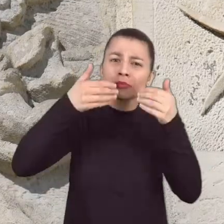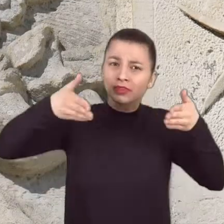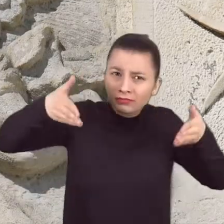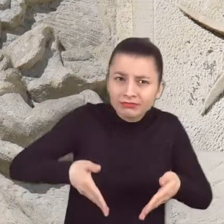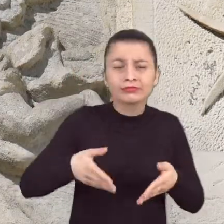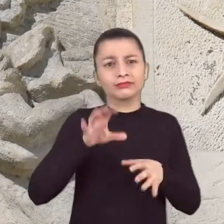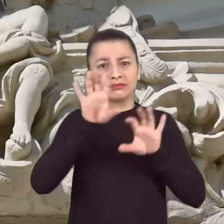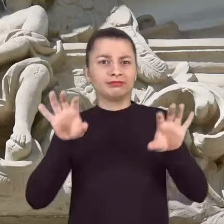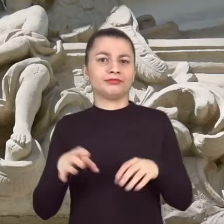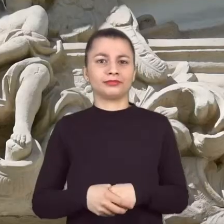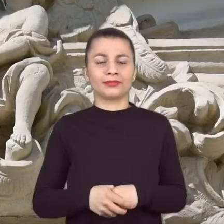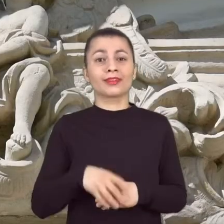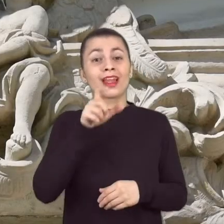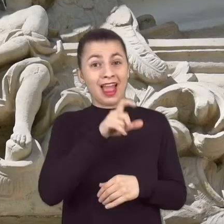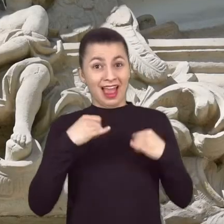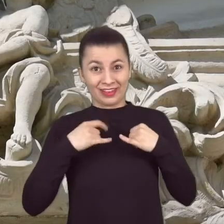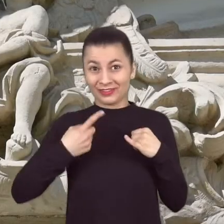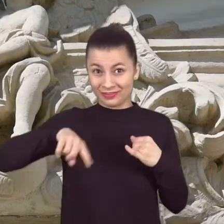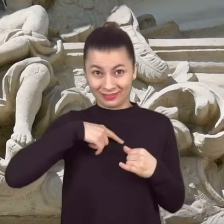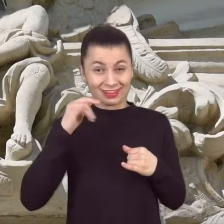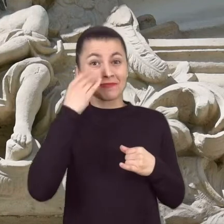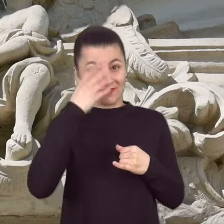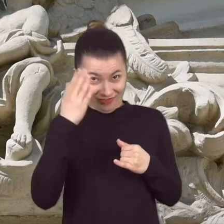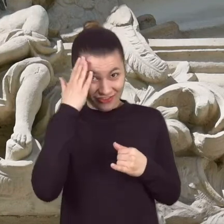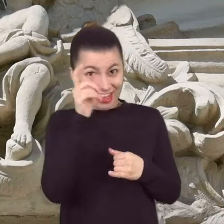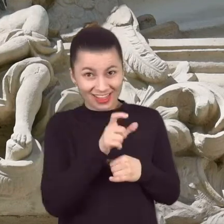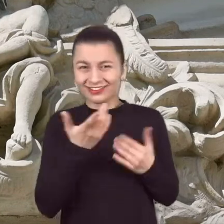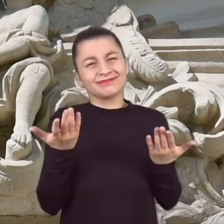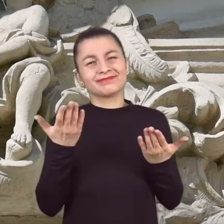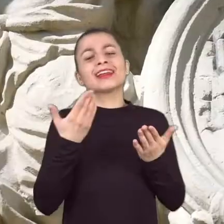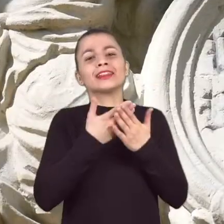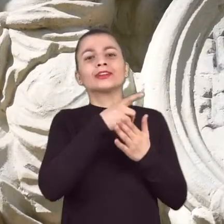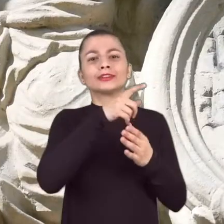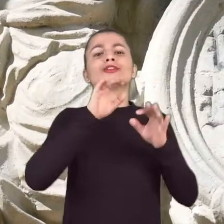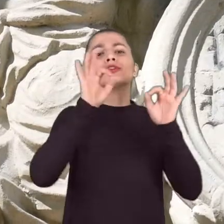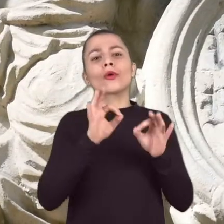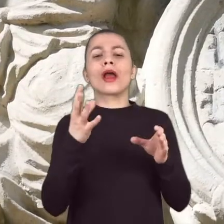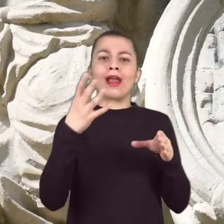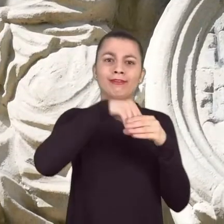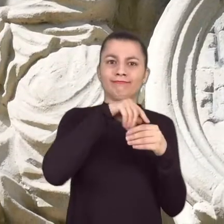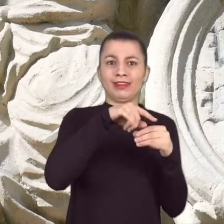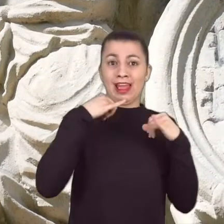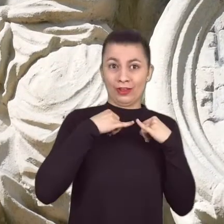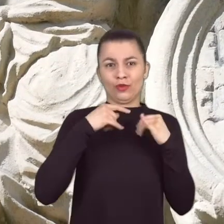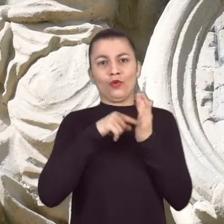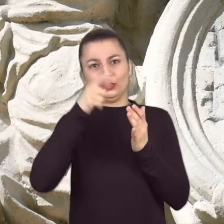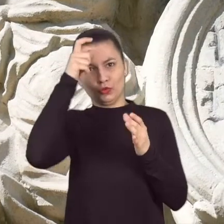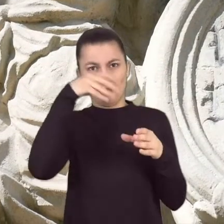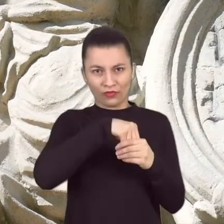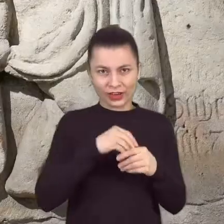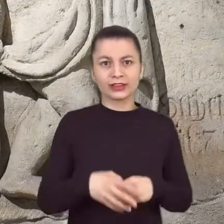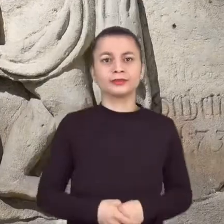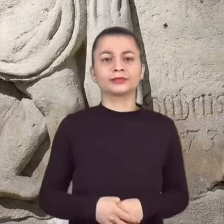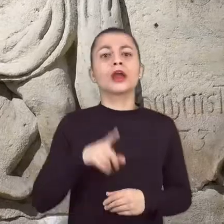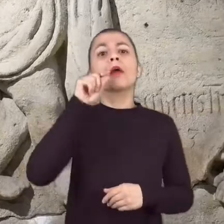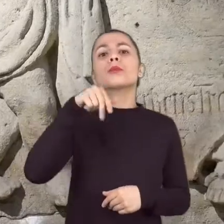nagrobnych. Jako istoty z natury bezcielesne, w sztuce przybierały najczęściej postać ludzką. Były to